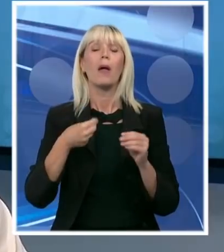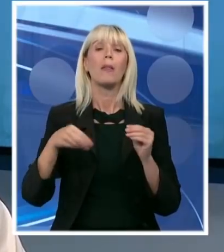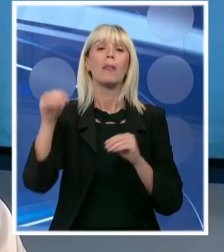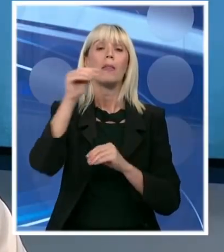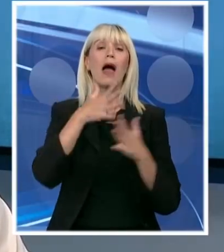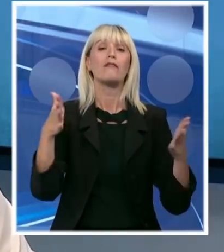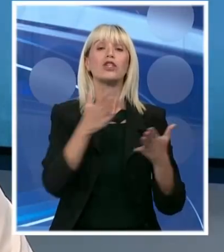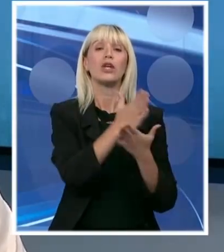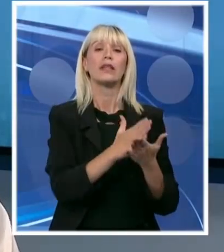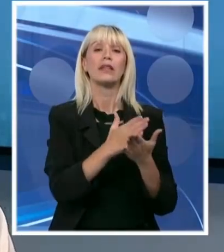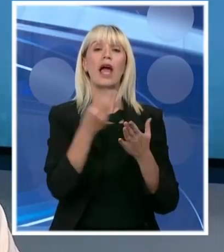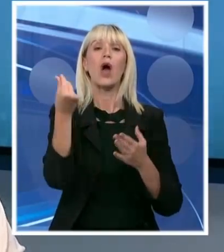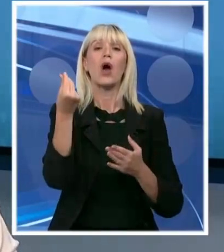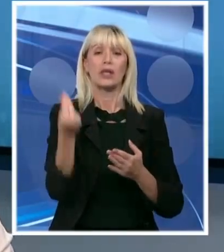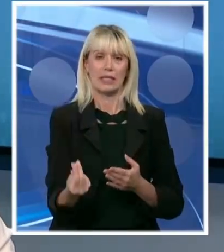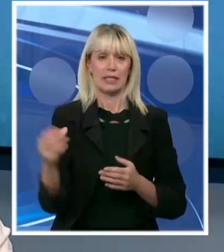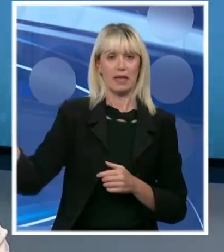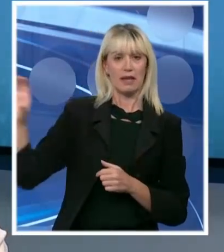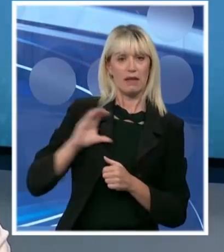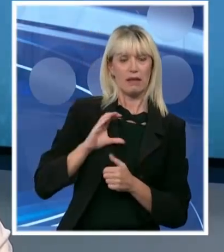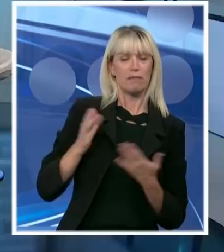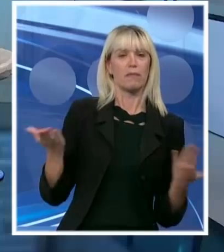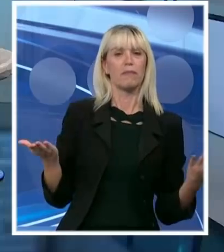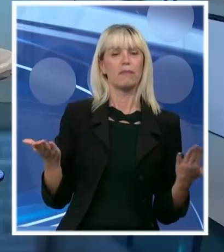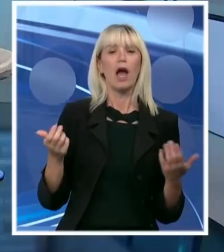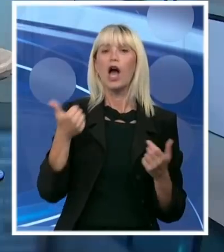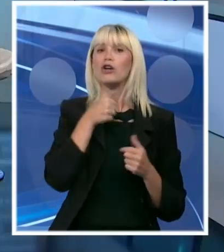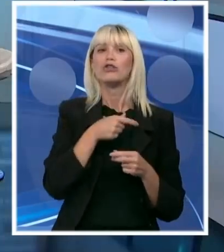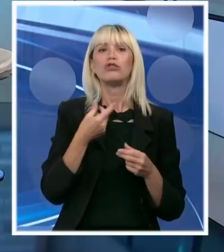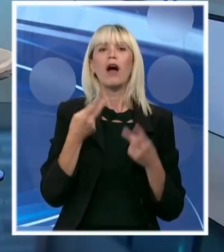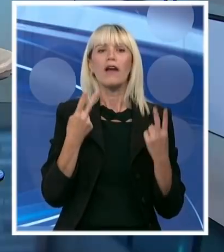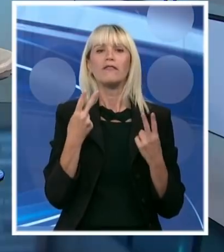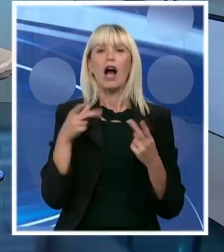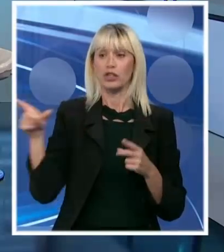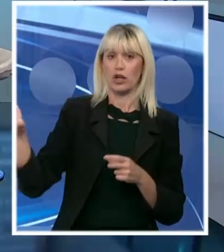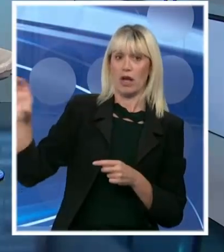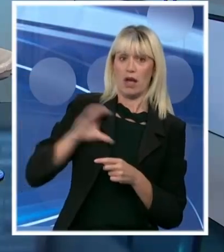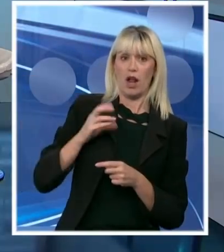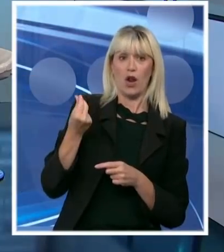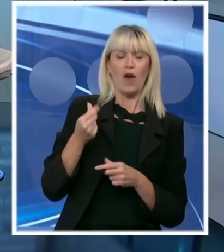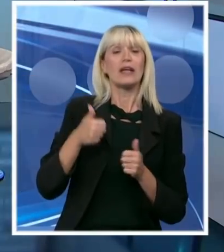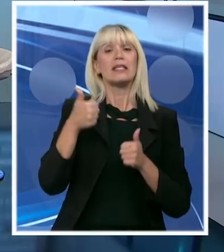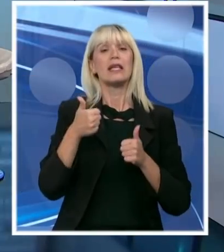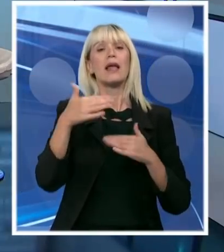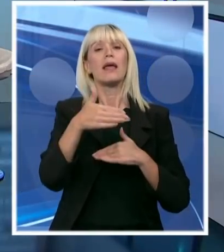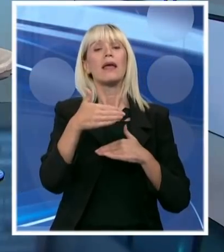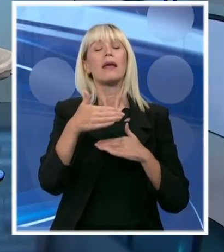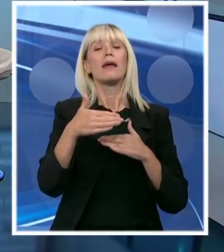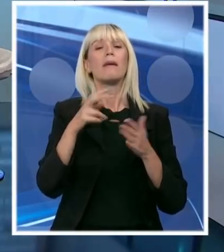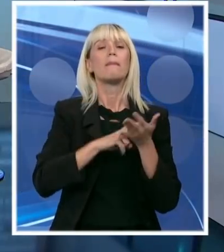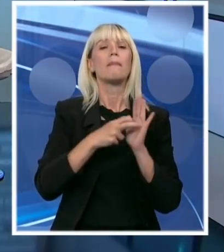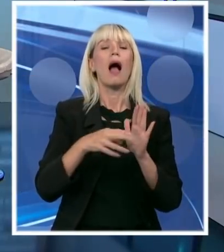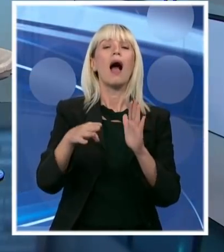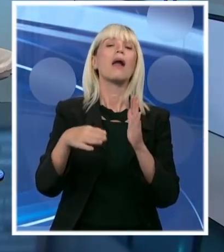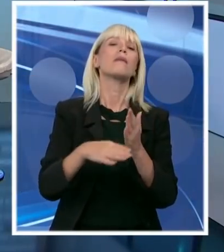Fabricija Srbiji. Šta je veća korist za Srbiju? taj paket pomoći ili paketi pomoći za oporavke ekonomije evropskih